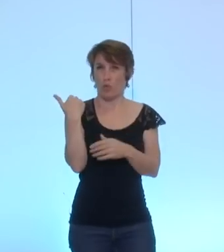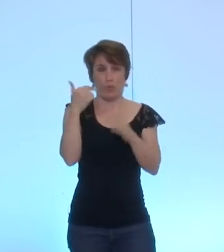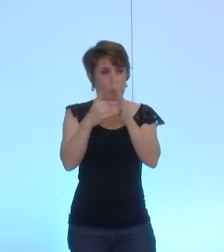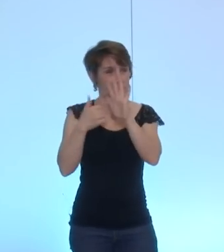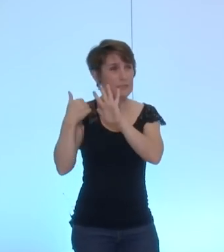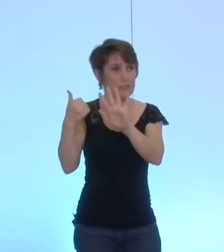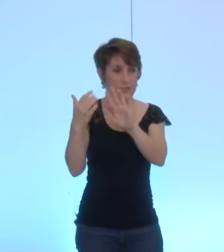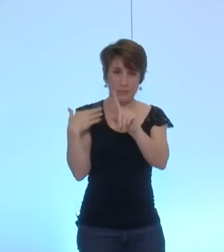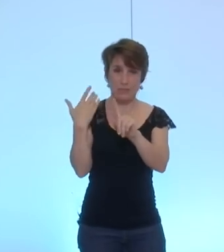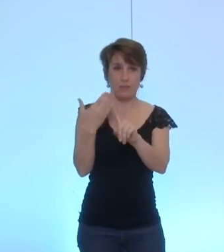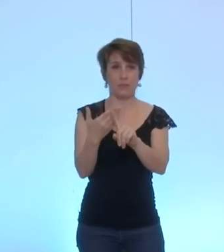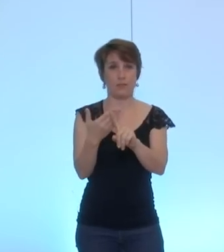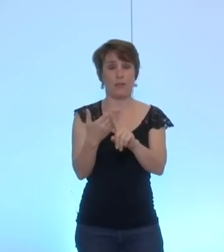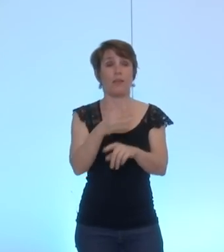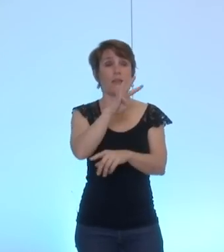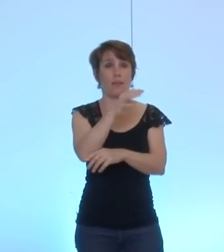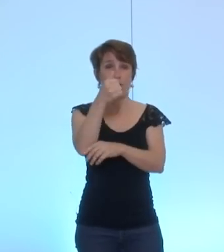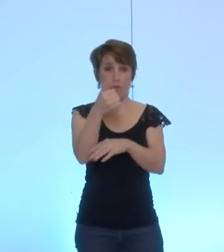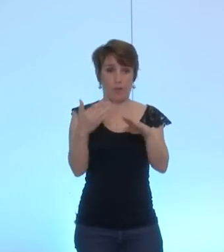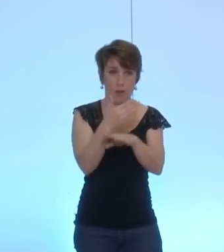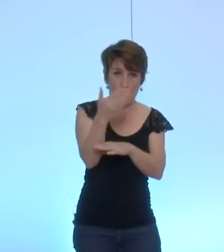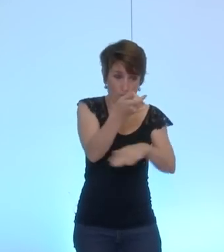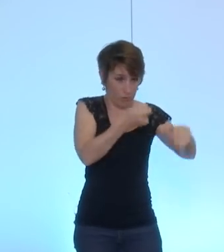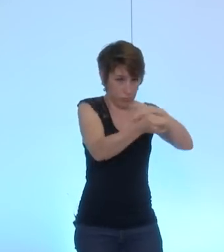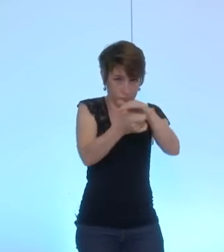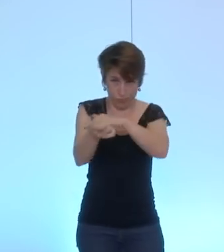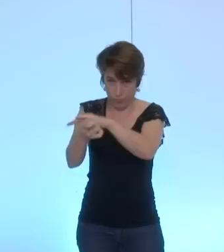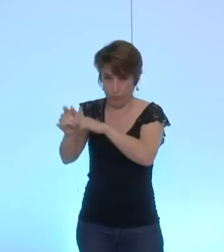2006. 41 projets subventionnés,